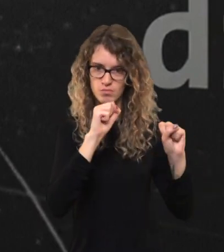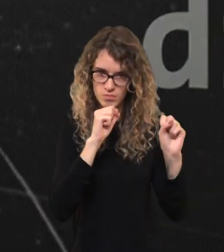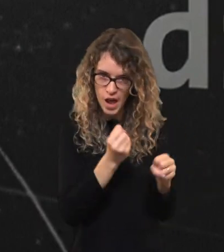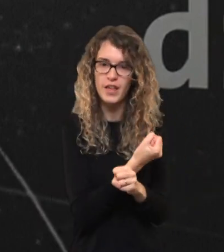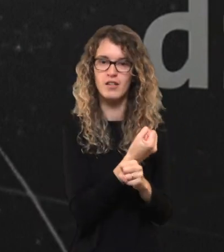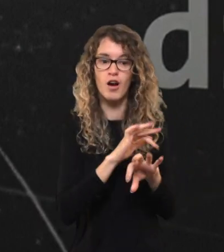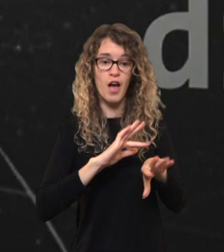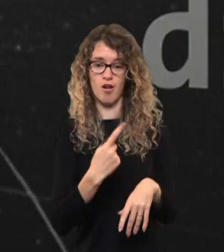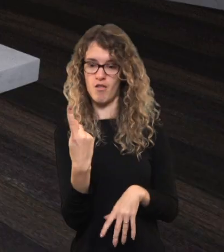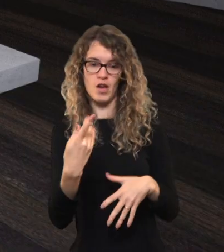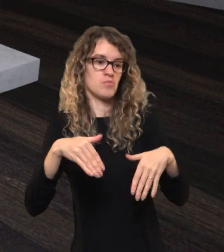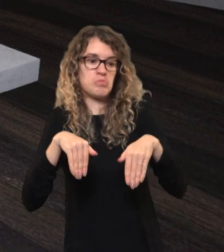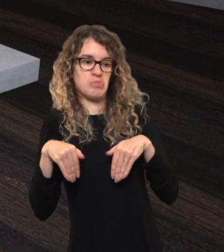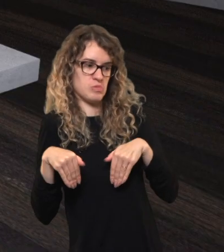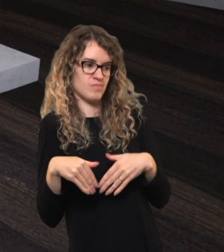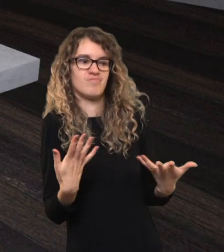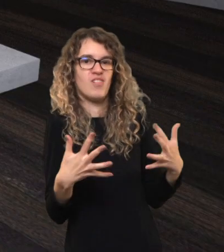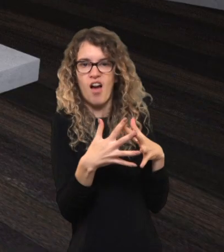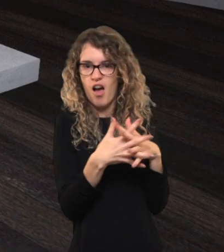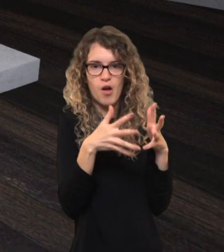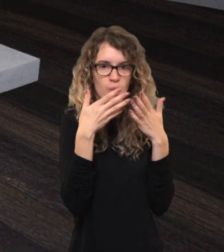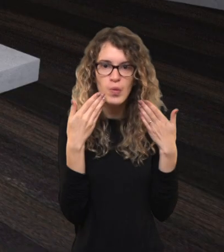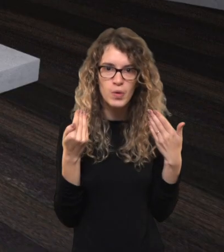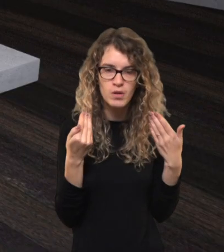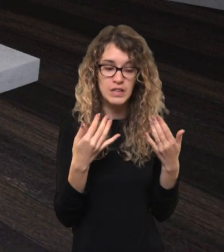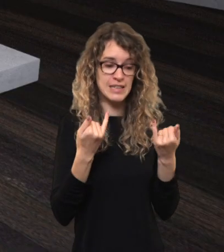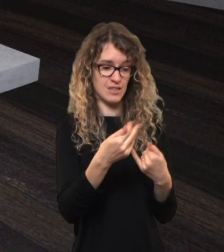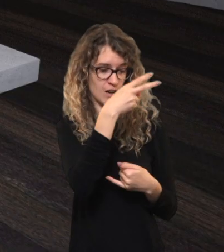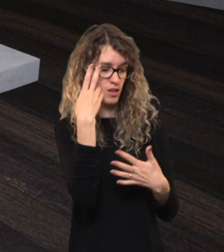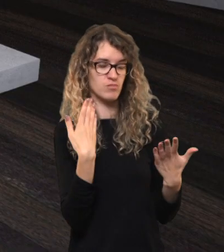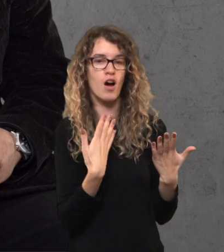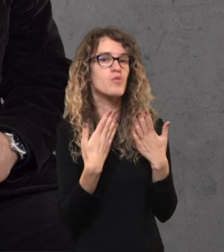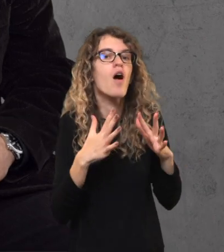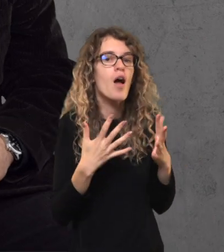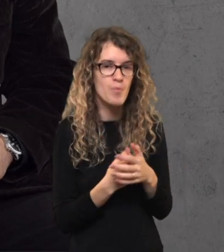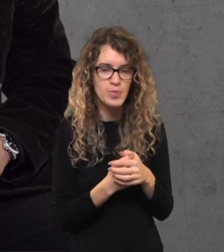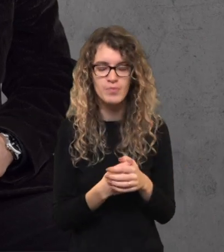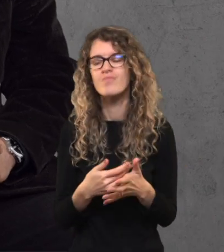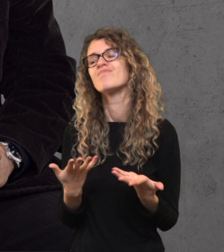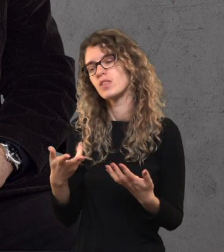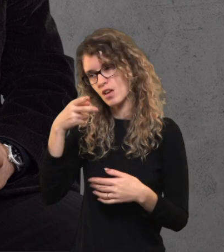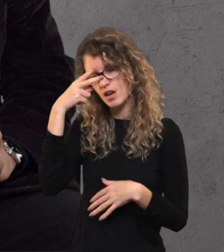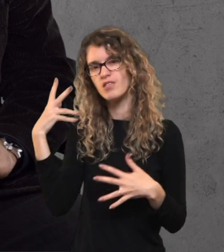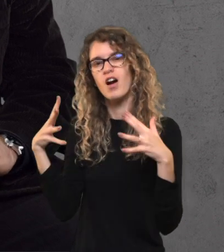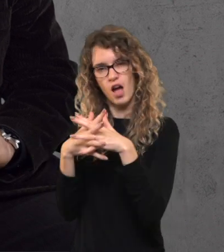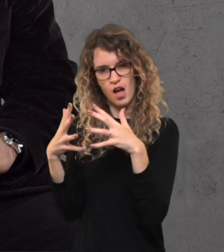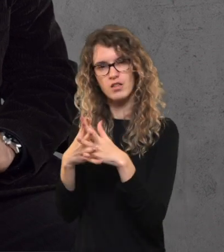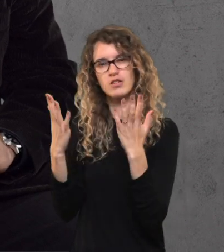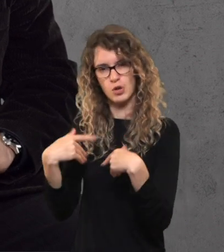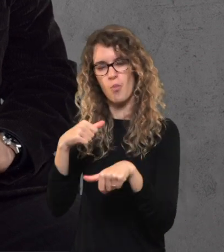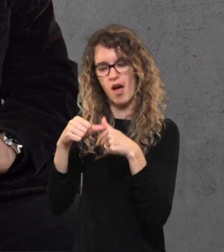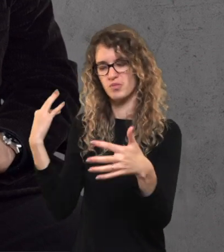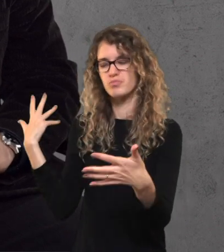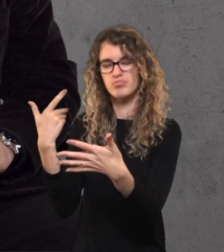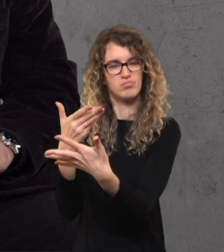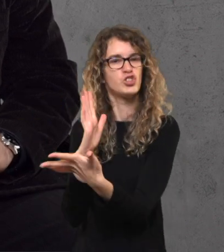pusėjų nekareuja, tai karas nevyksta. Kaip atrodo tas propagandinis karas Lietuvoje šiuo metu? Maničiau, Lietuvoje tas karas vyksta ir vyksta